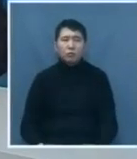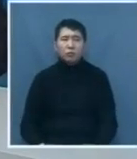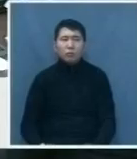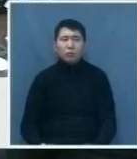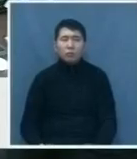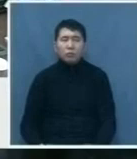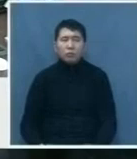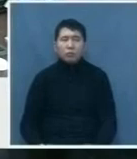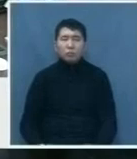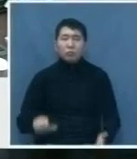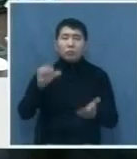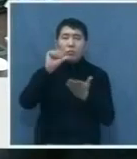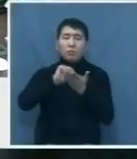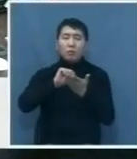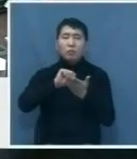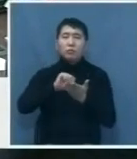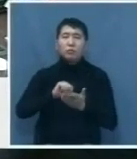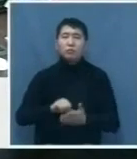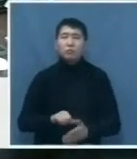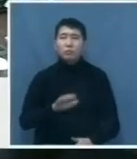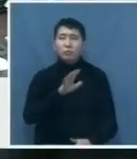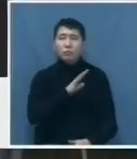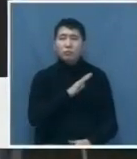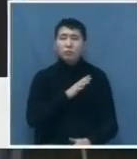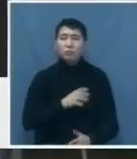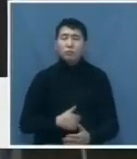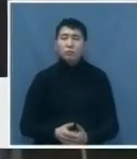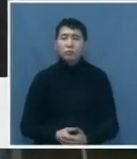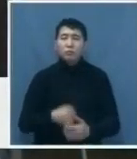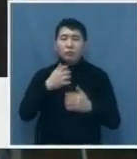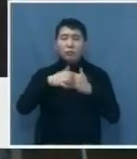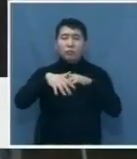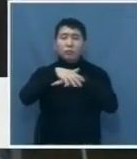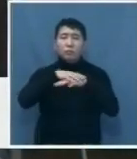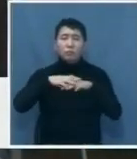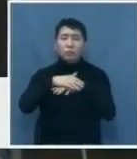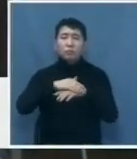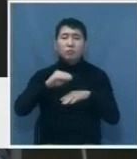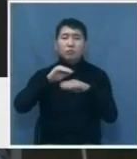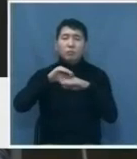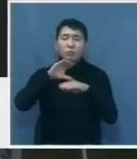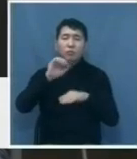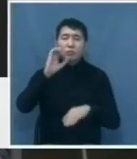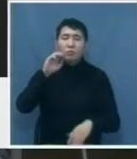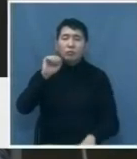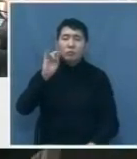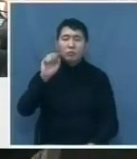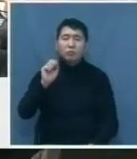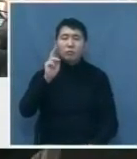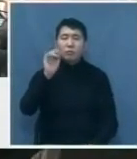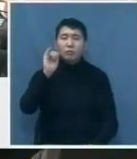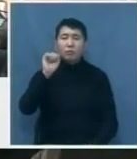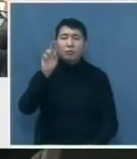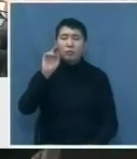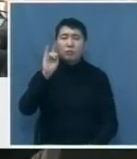Одним из участников мероприятия стал советник управляющего Международного финансового центра Астанабул от Пекуандыков. Он